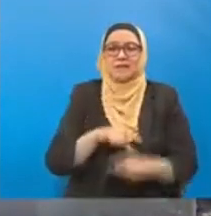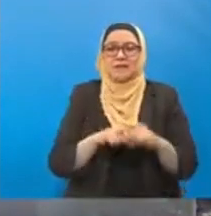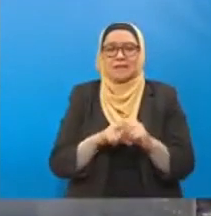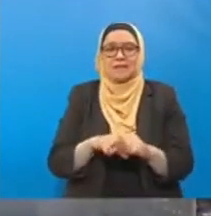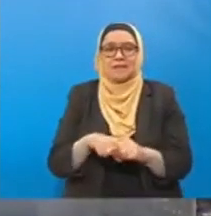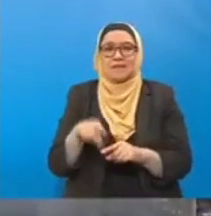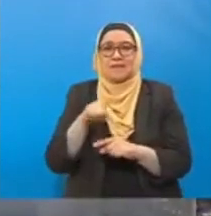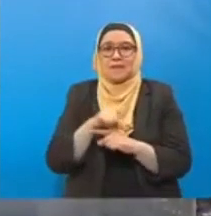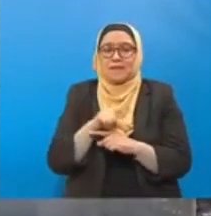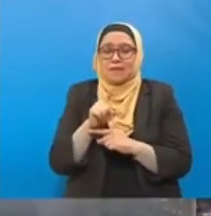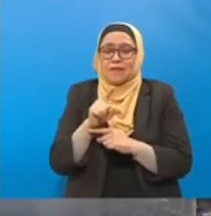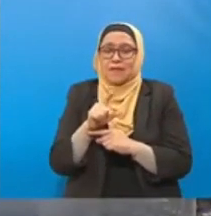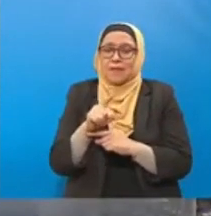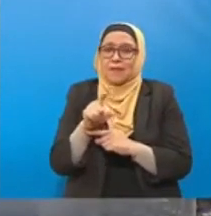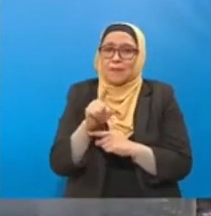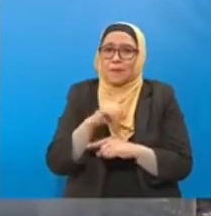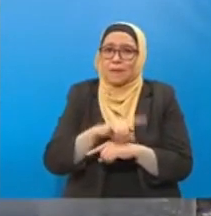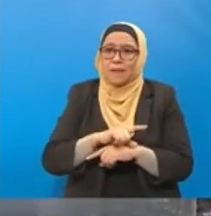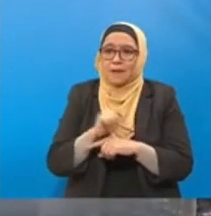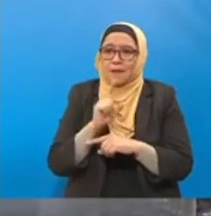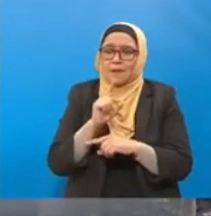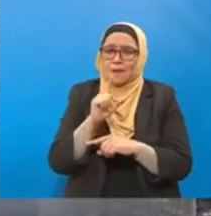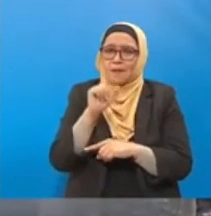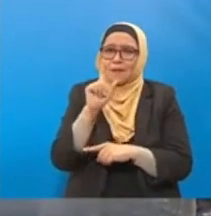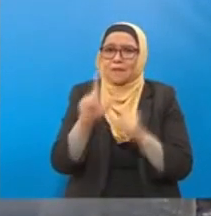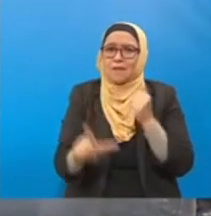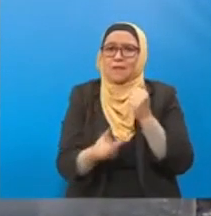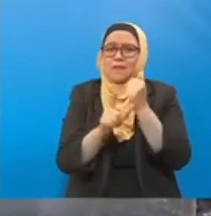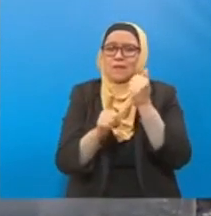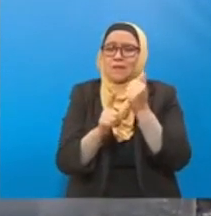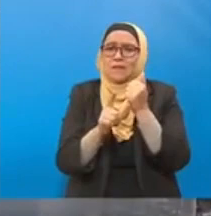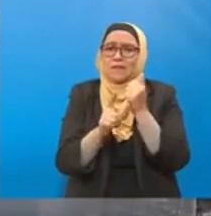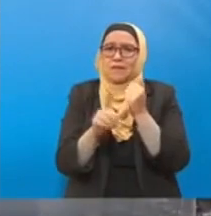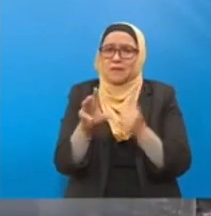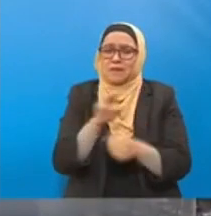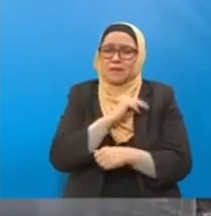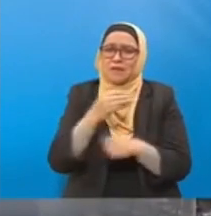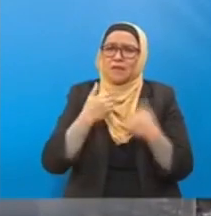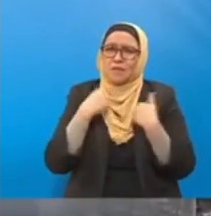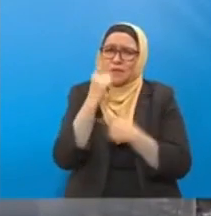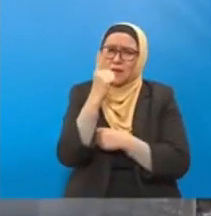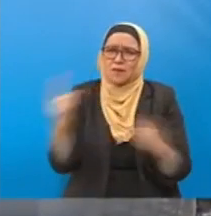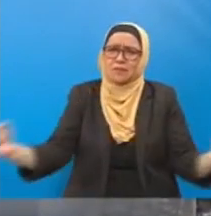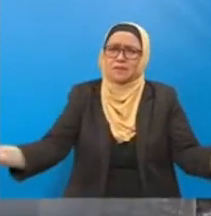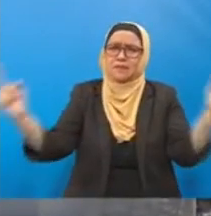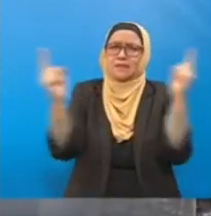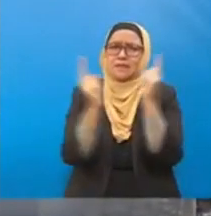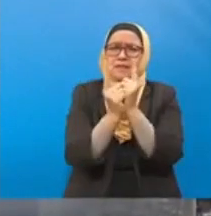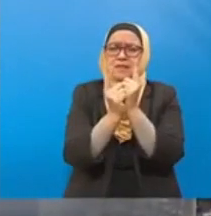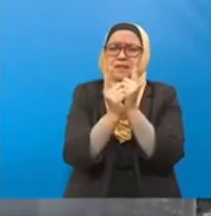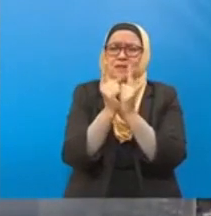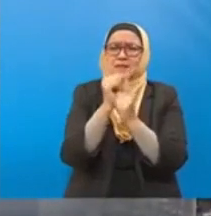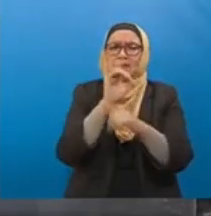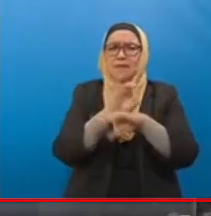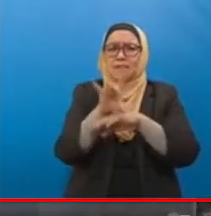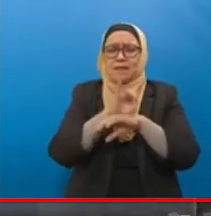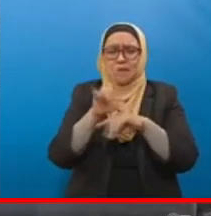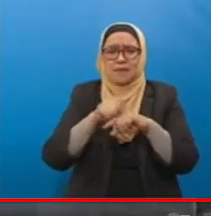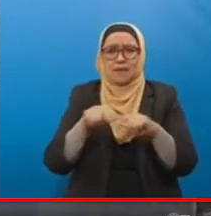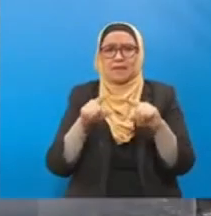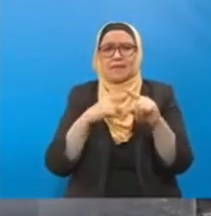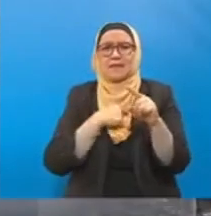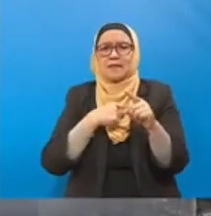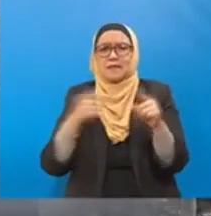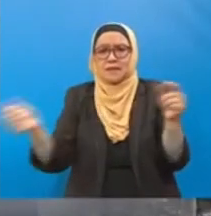Kembali Menteri, ada satu perjumpaan konsol haji Malaysia di bawah lembaga tabung haji dengan Kementerian